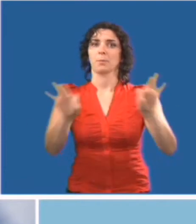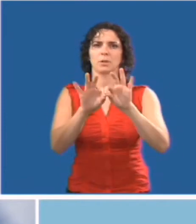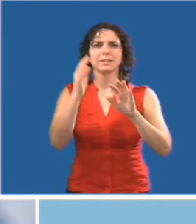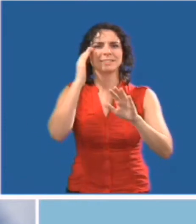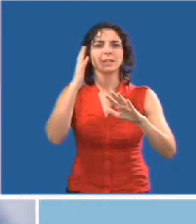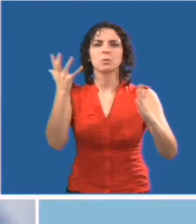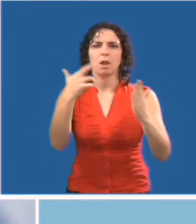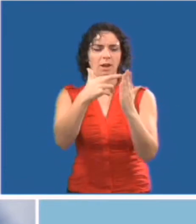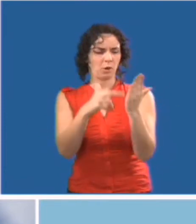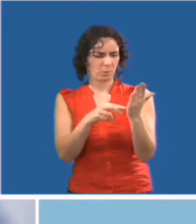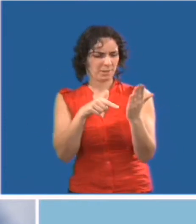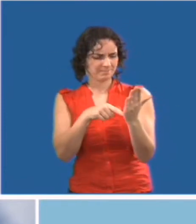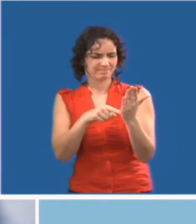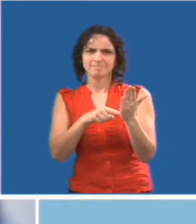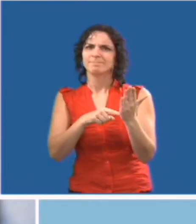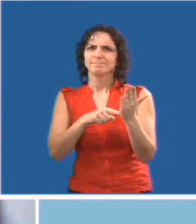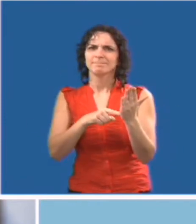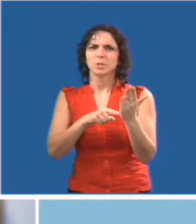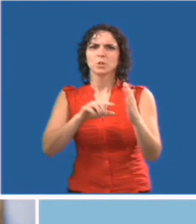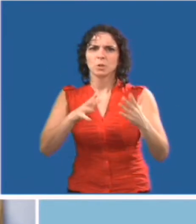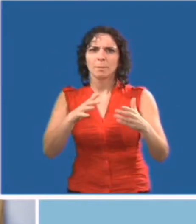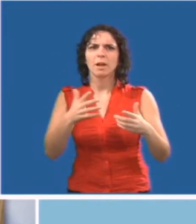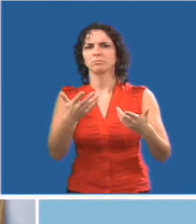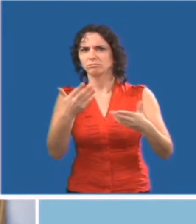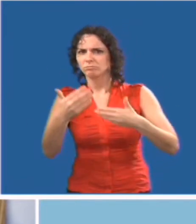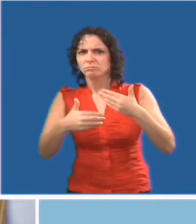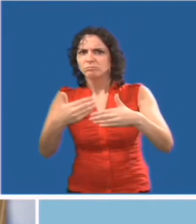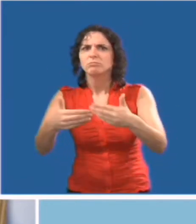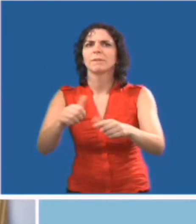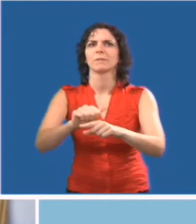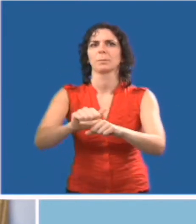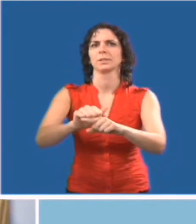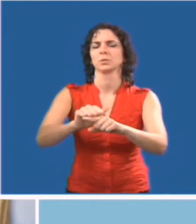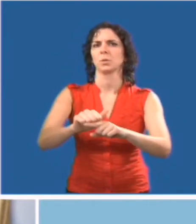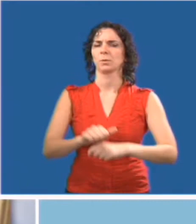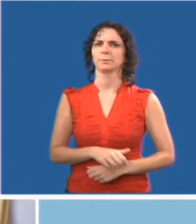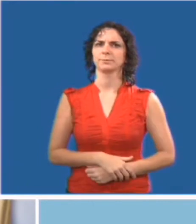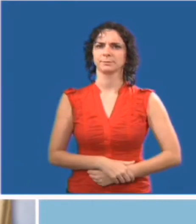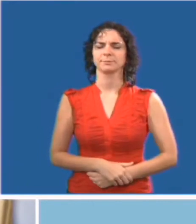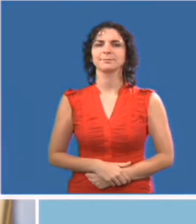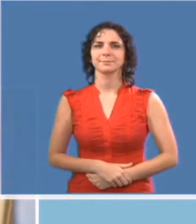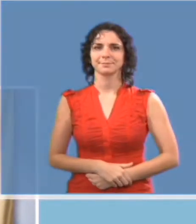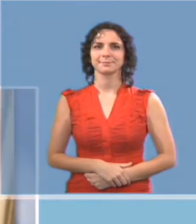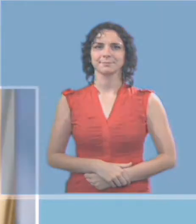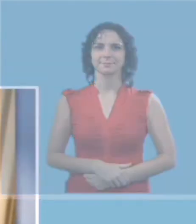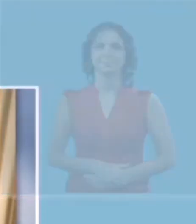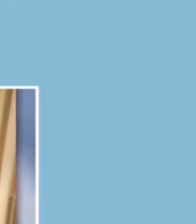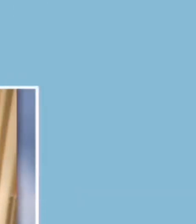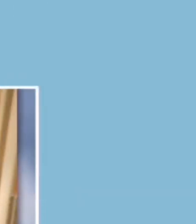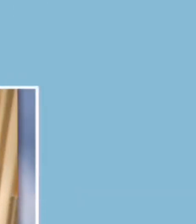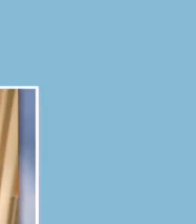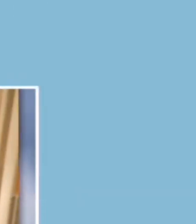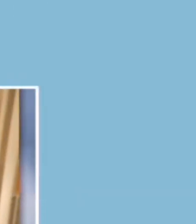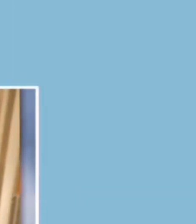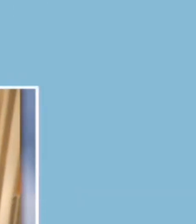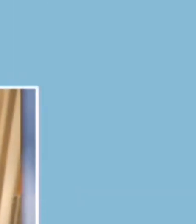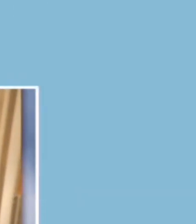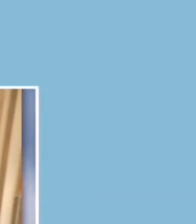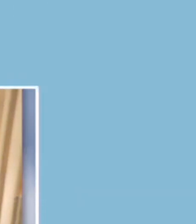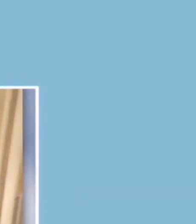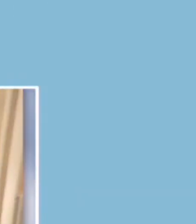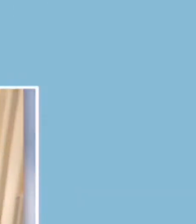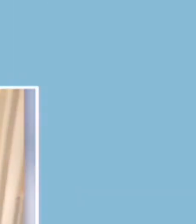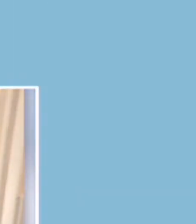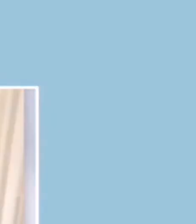formation nécessaire pour les utiliser et de connaître la réglementation concernant ce type de formation.